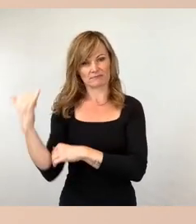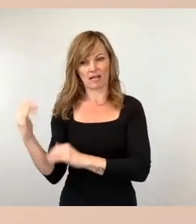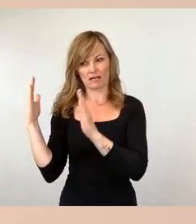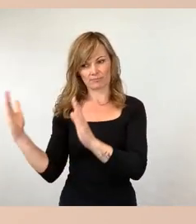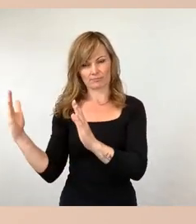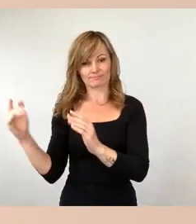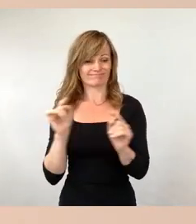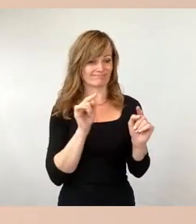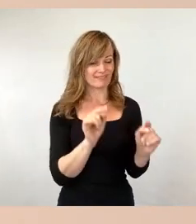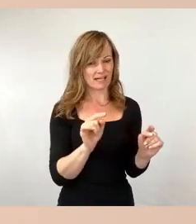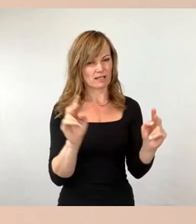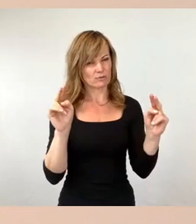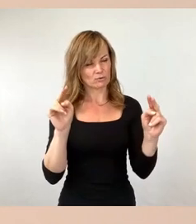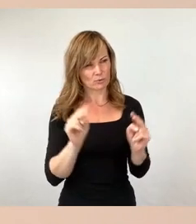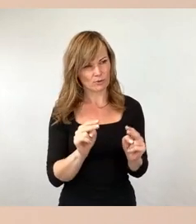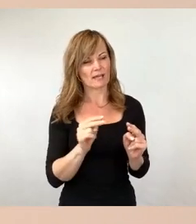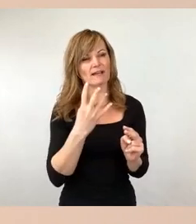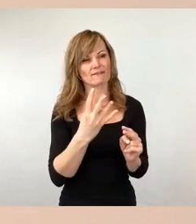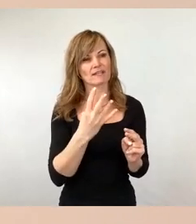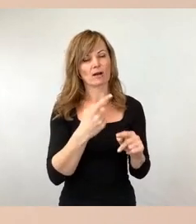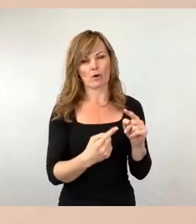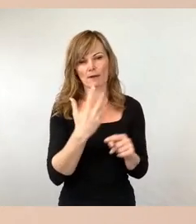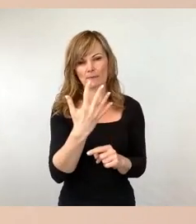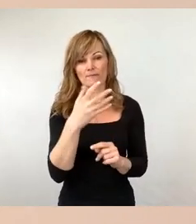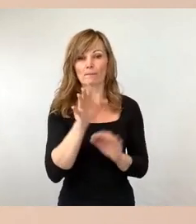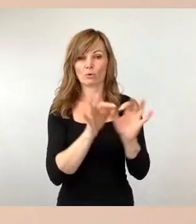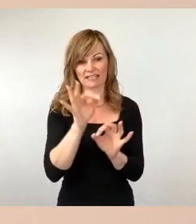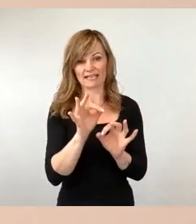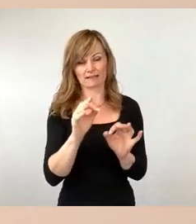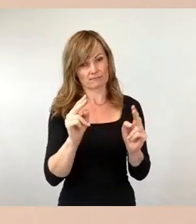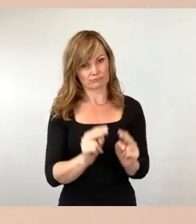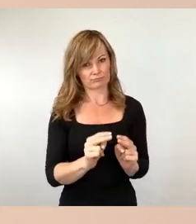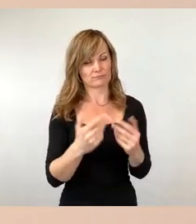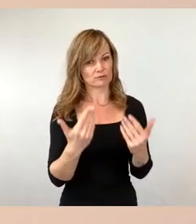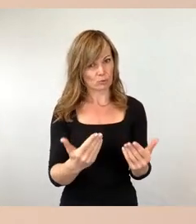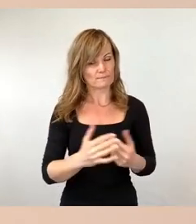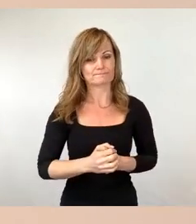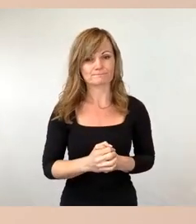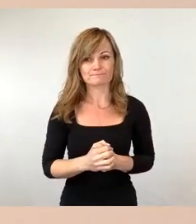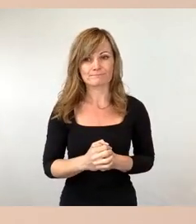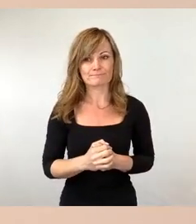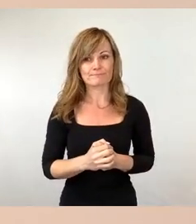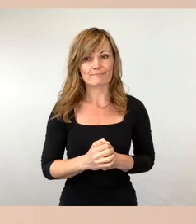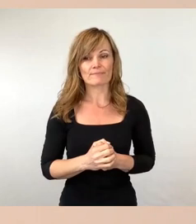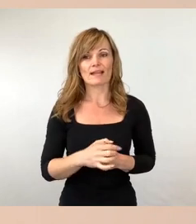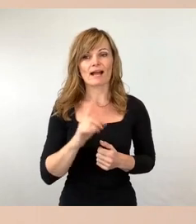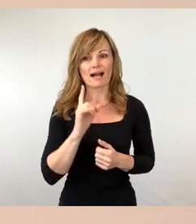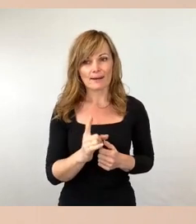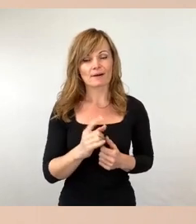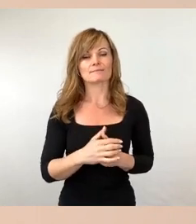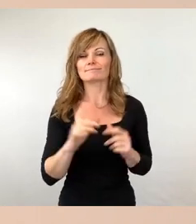um 4,5 Prozent verzeichnet haben. Wir haben allerdings sozusagen keine